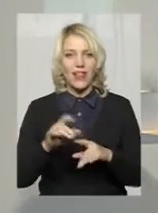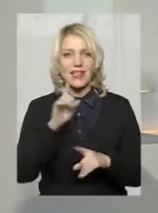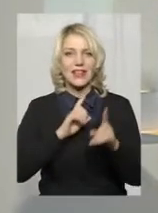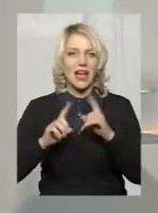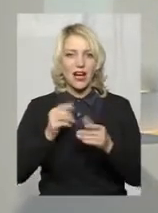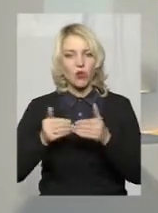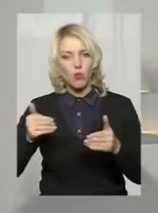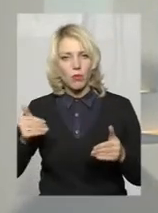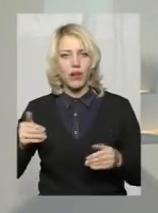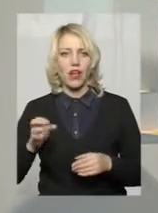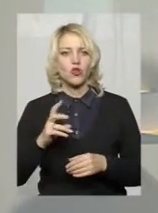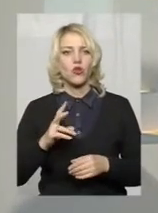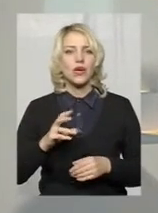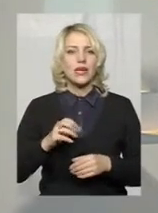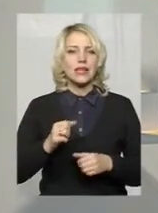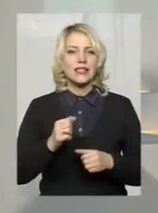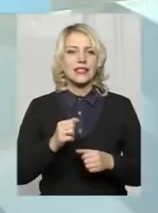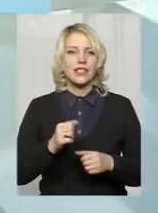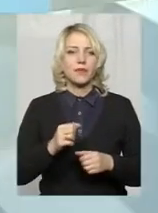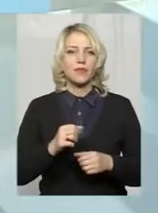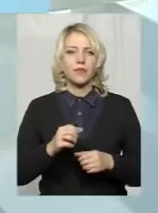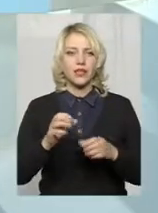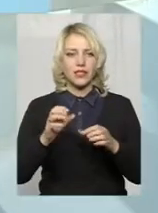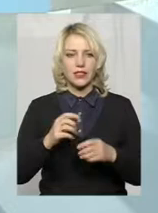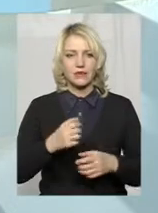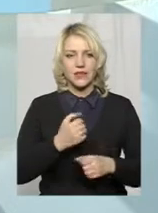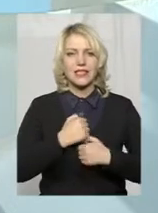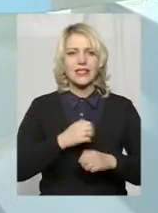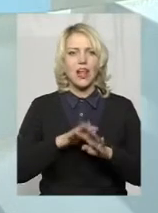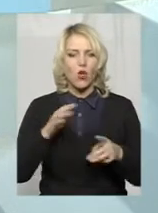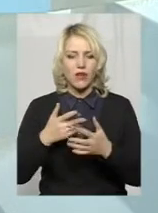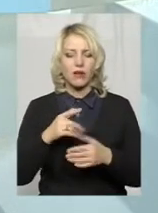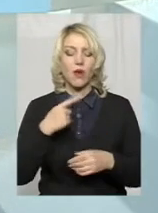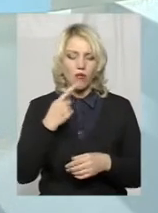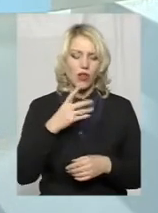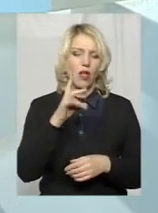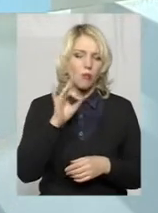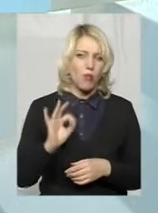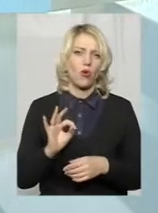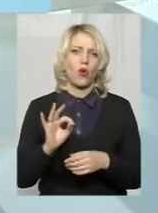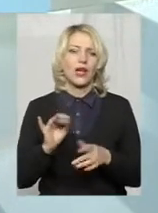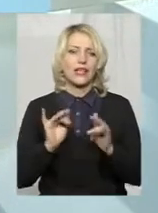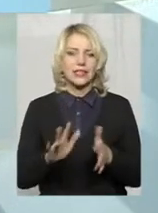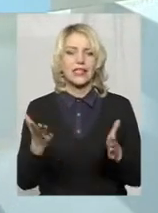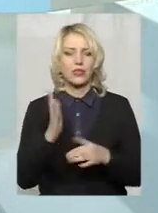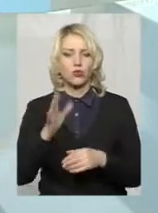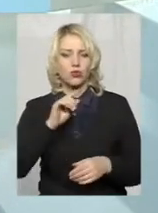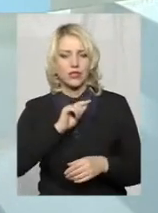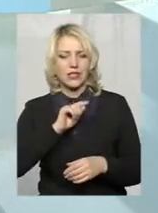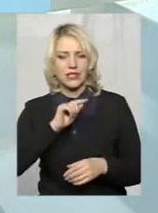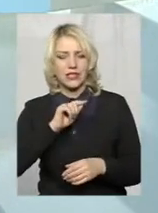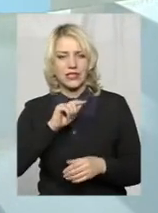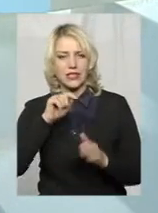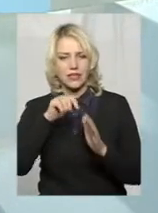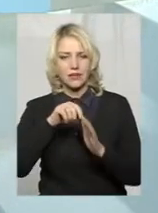попередньо, так. Про що йшлося на цій нараді? Ну, якраз йшлося про ці дії, які ми будемо застосовувати в разі чи створювати нам цю